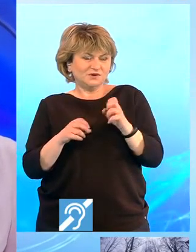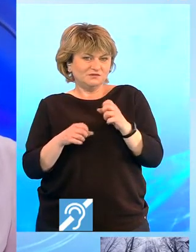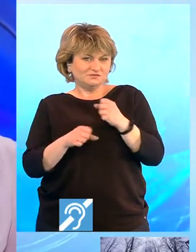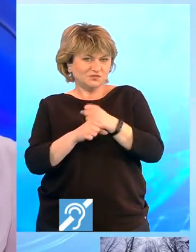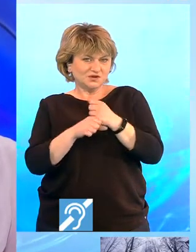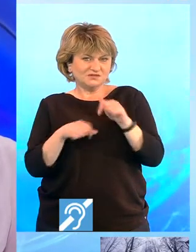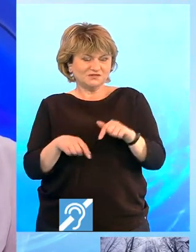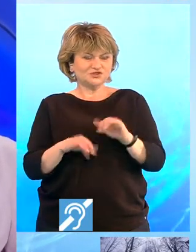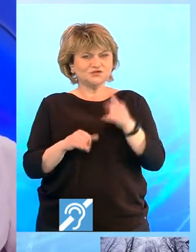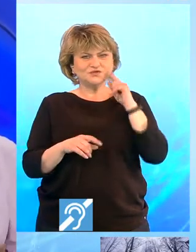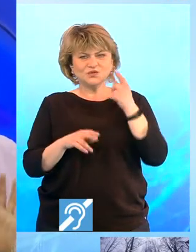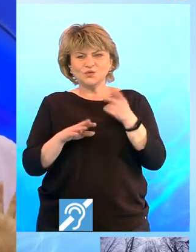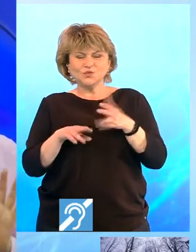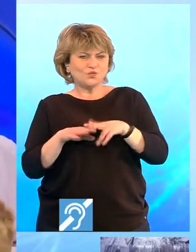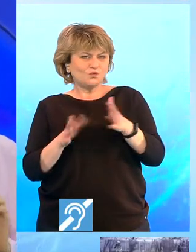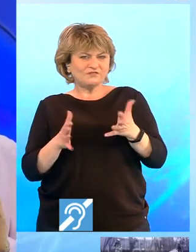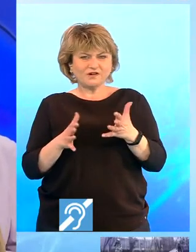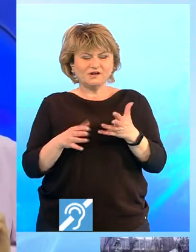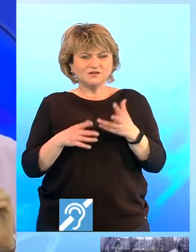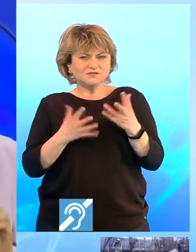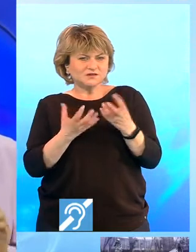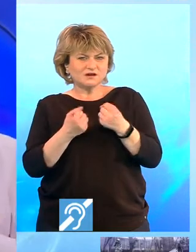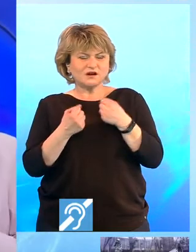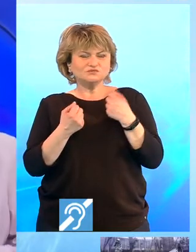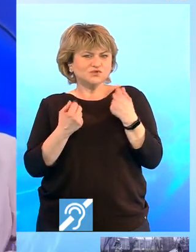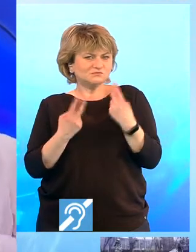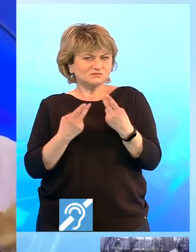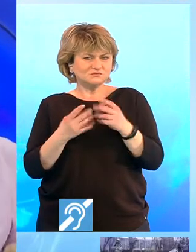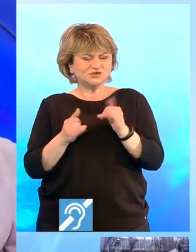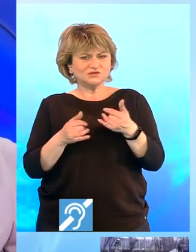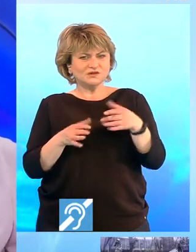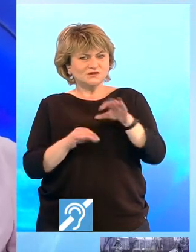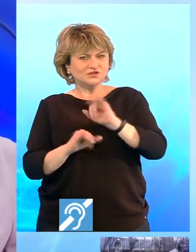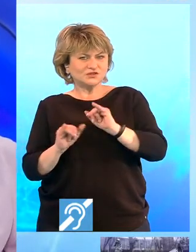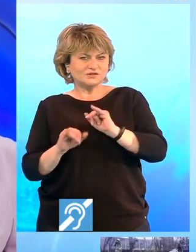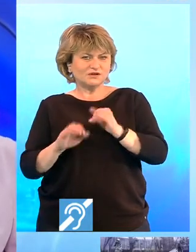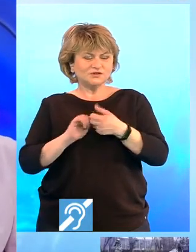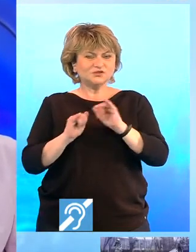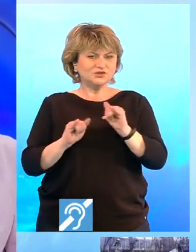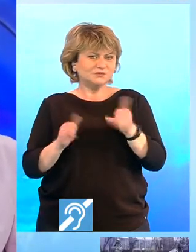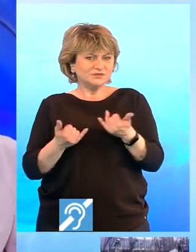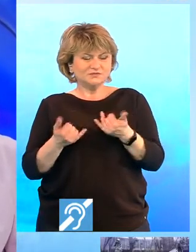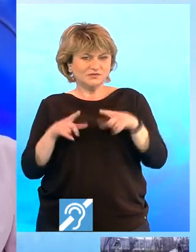și știu cumva să extragă tot ce este mai favorabil și de la ceilalți, dar și din situațiile trăite.